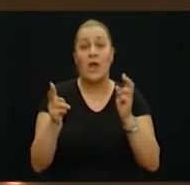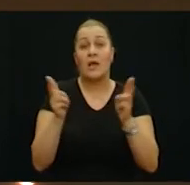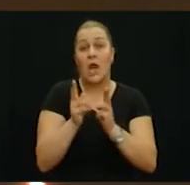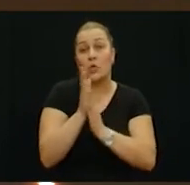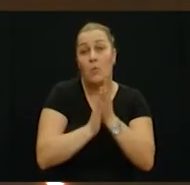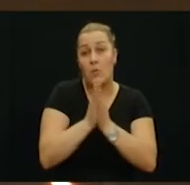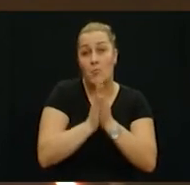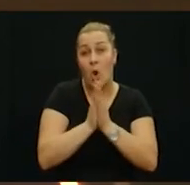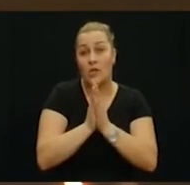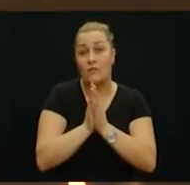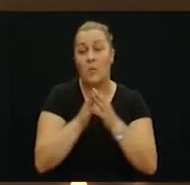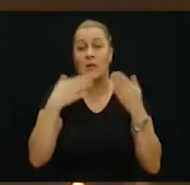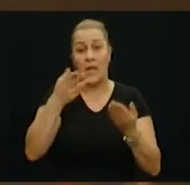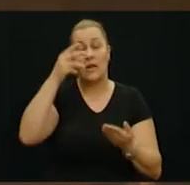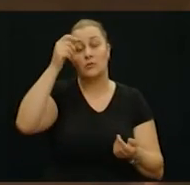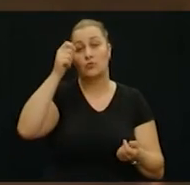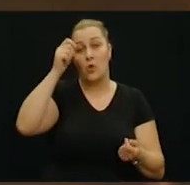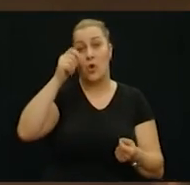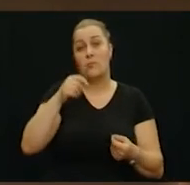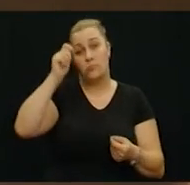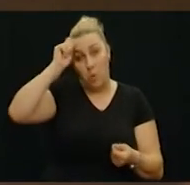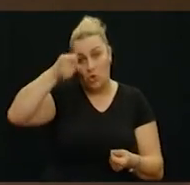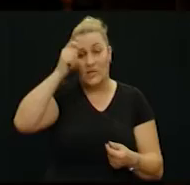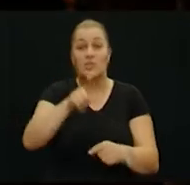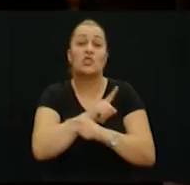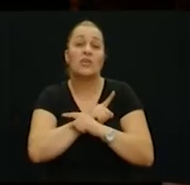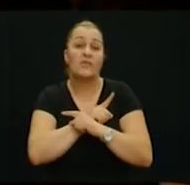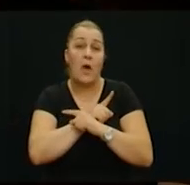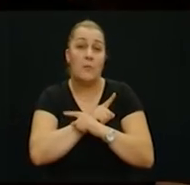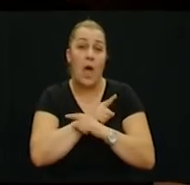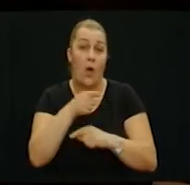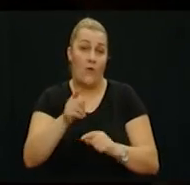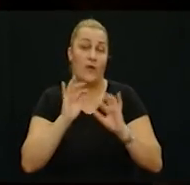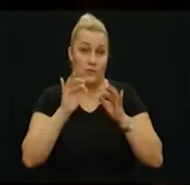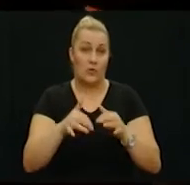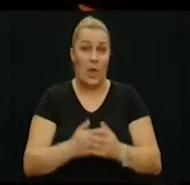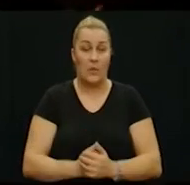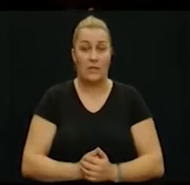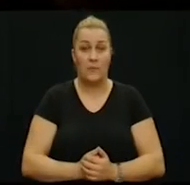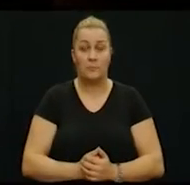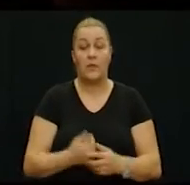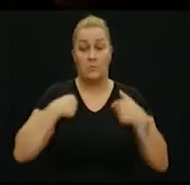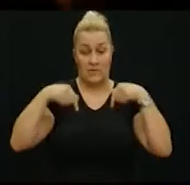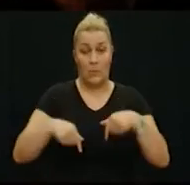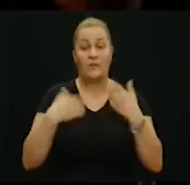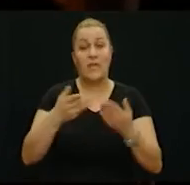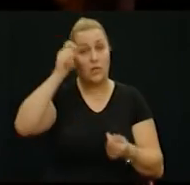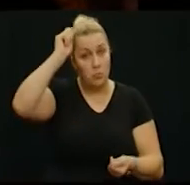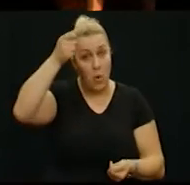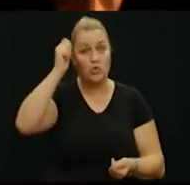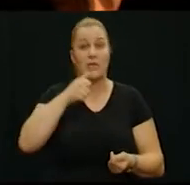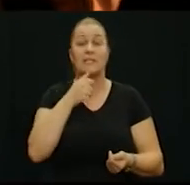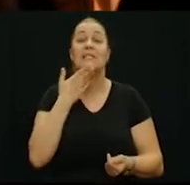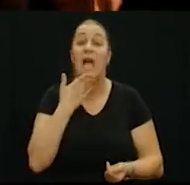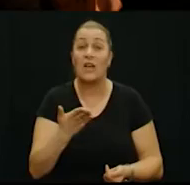krugu bolnice odana i počet žrtvama srpske agresije na grad Heroj. Ovdje smo odati počast i zahvalnost